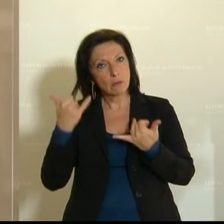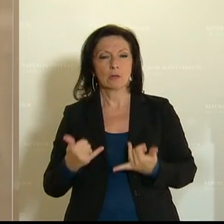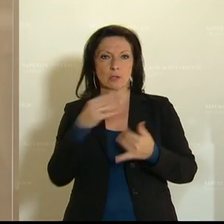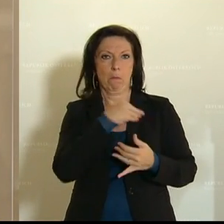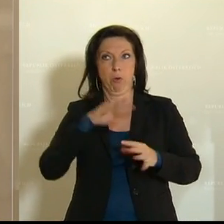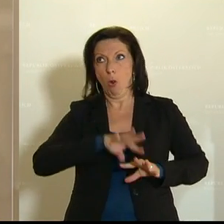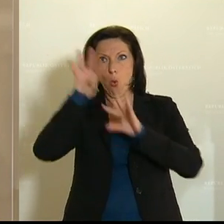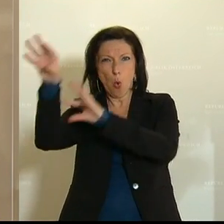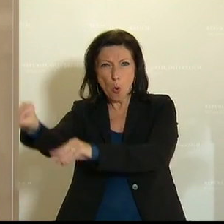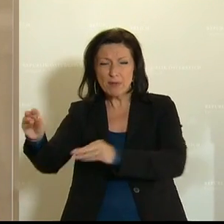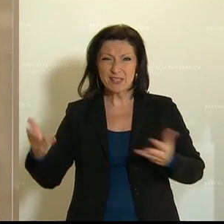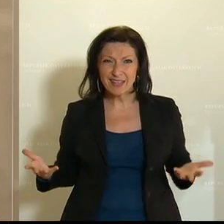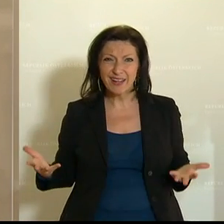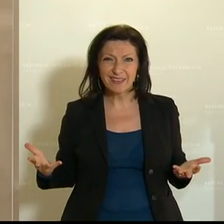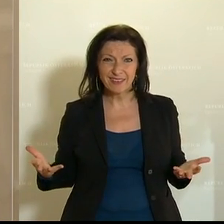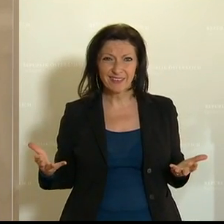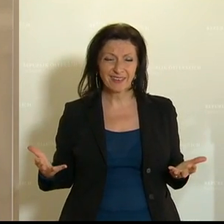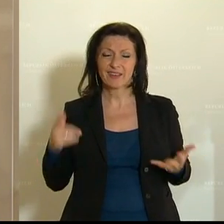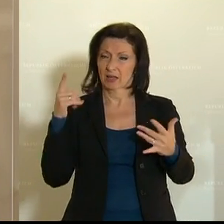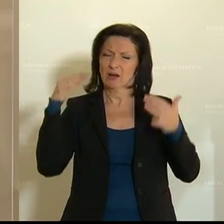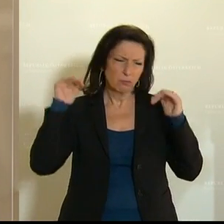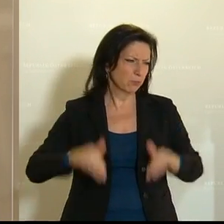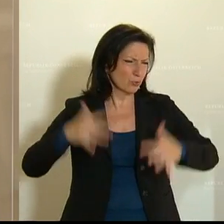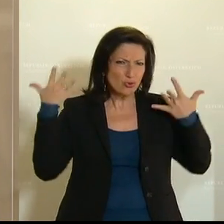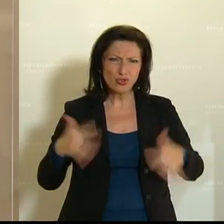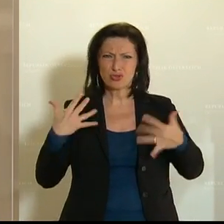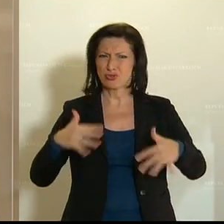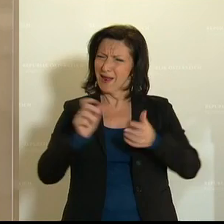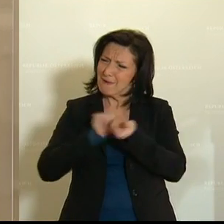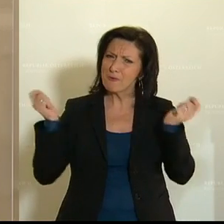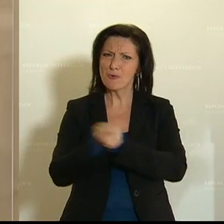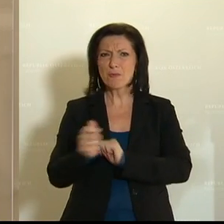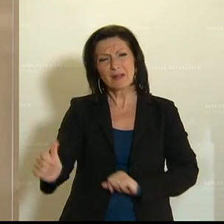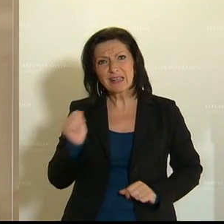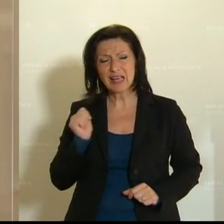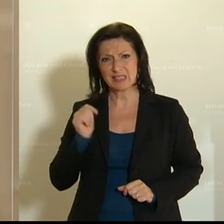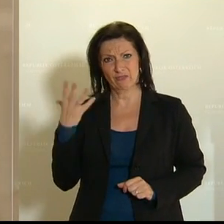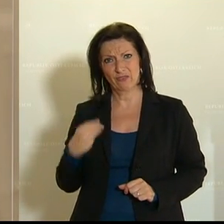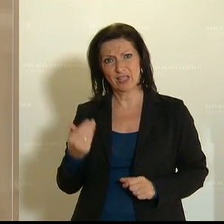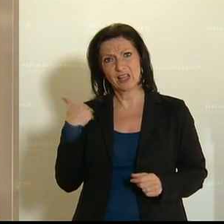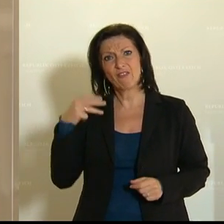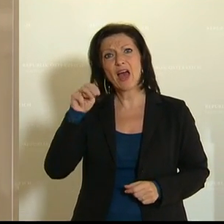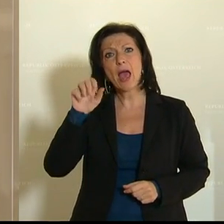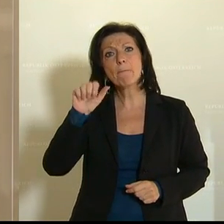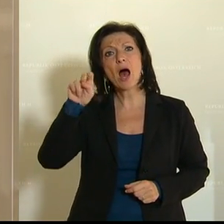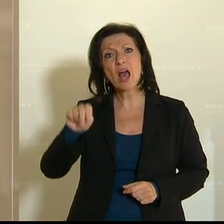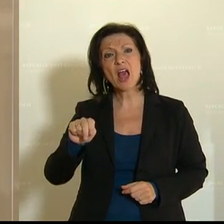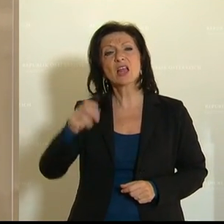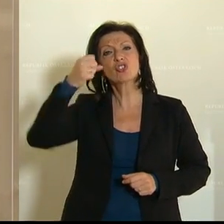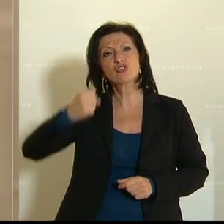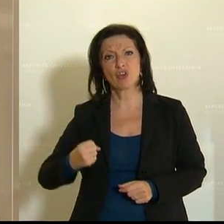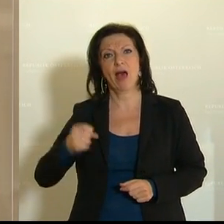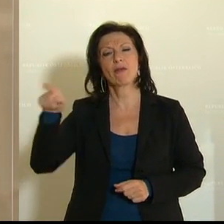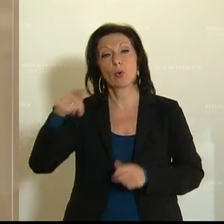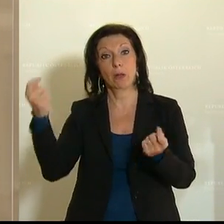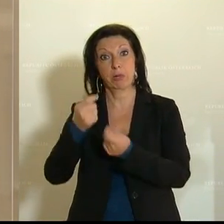man nicht zusehen. Dann muss gehandelt werden und zwar rasch. Ich habe erst gestern wieder den Betriebsrat von MAN aus Steyer getroffen. Ich